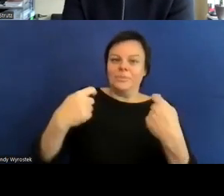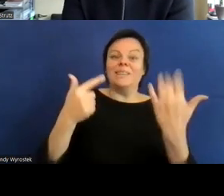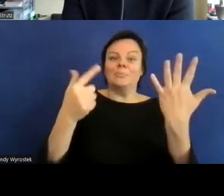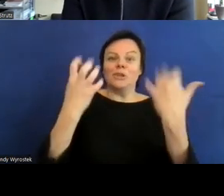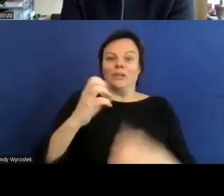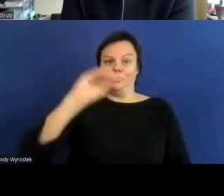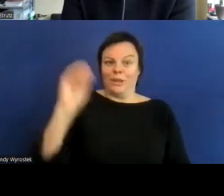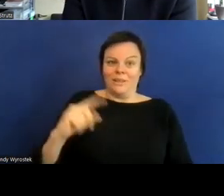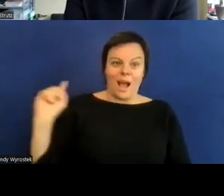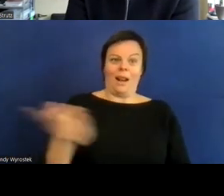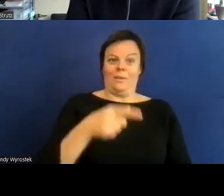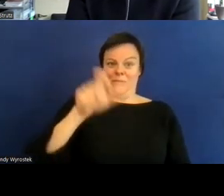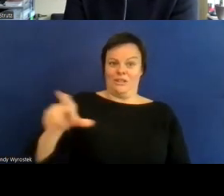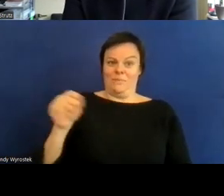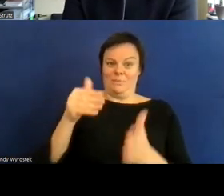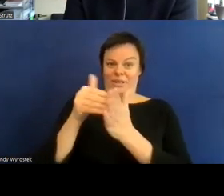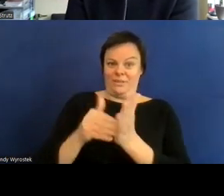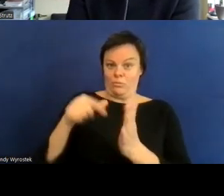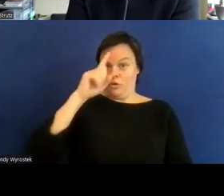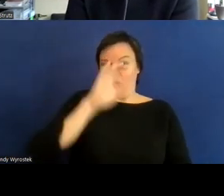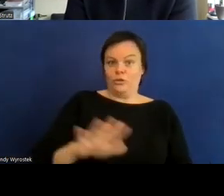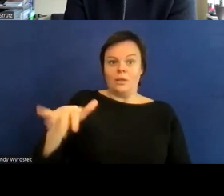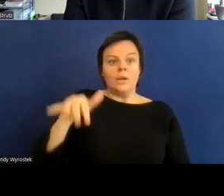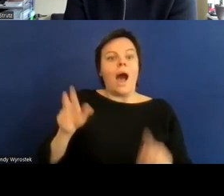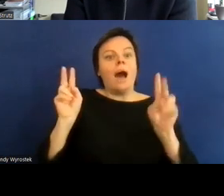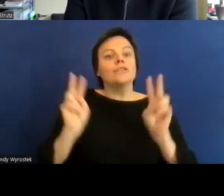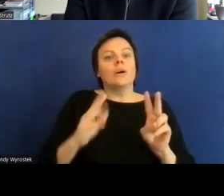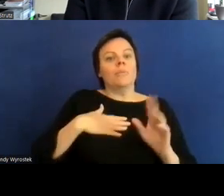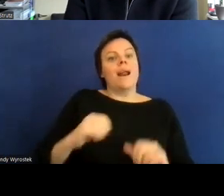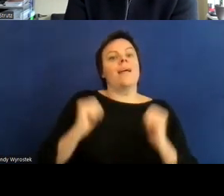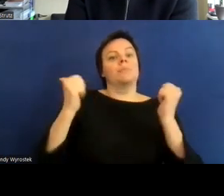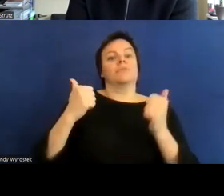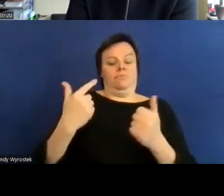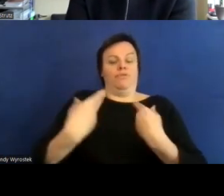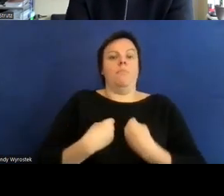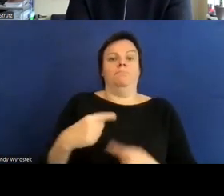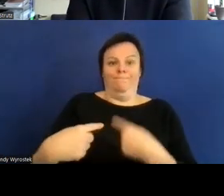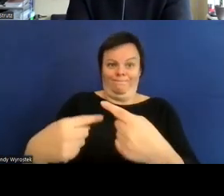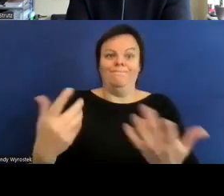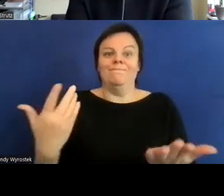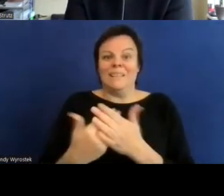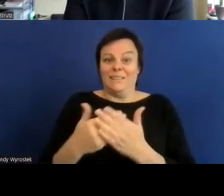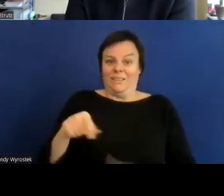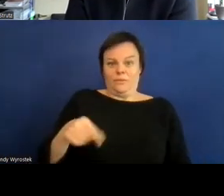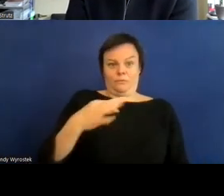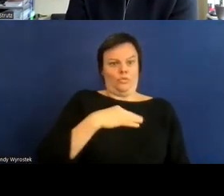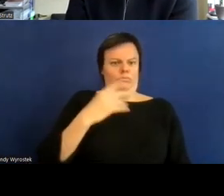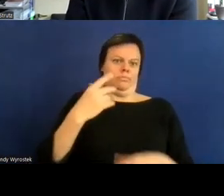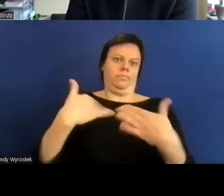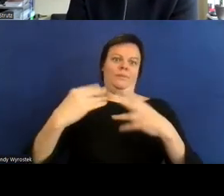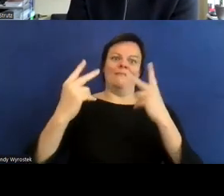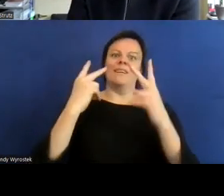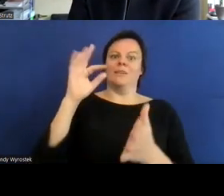sind zu sagen denkt da dran eigentlich jetzt schon mit barrierefreiheit anzufangen weil es eigentlich ihr euch eure eigene zukunft